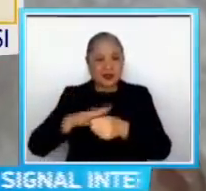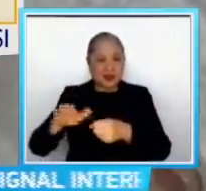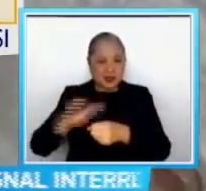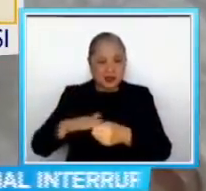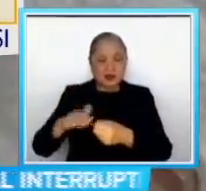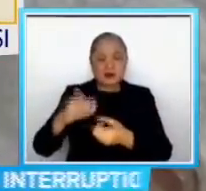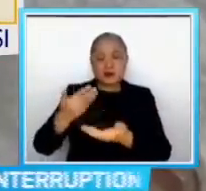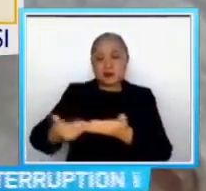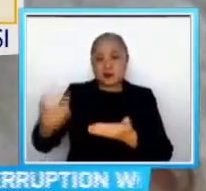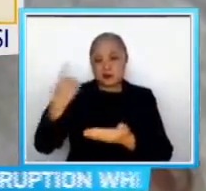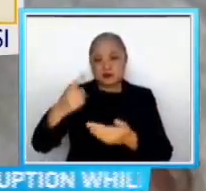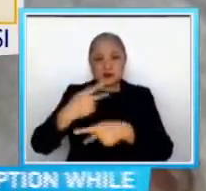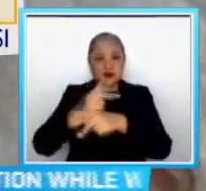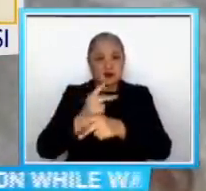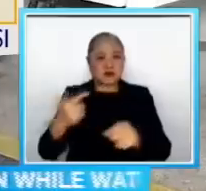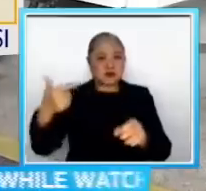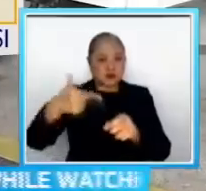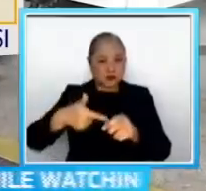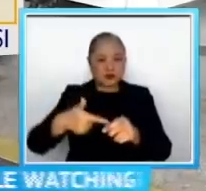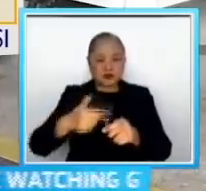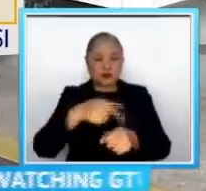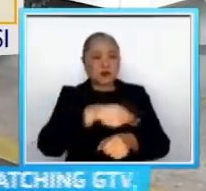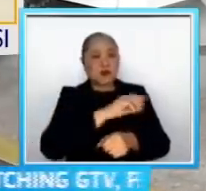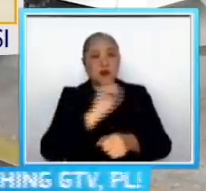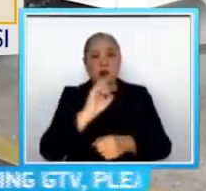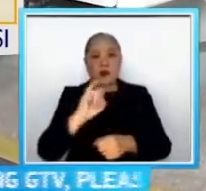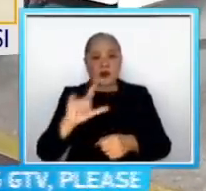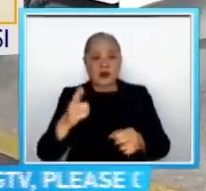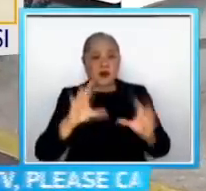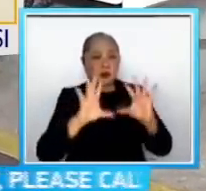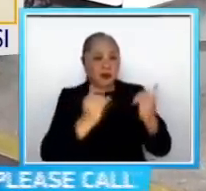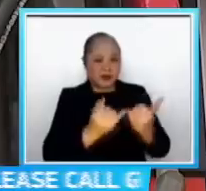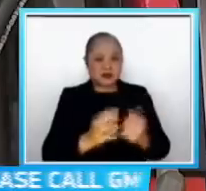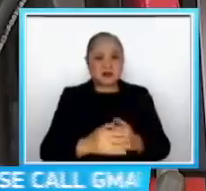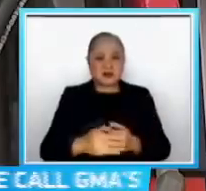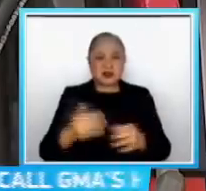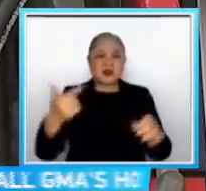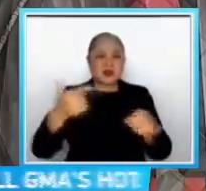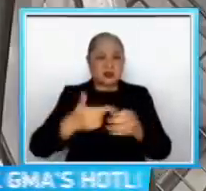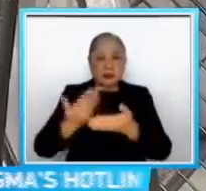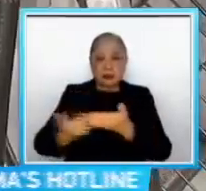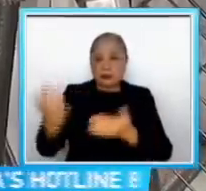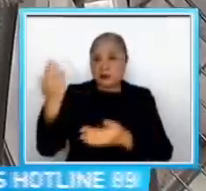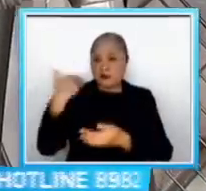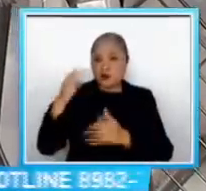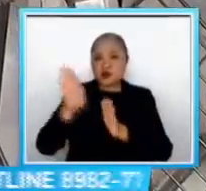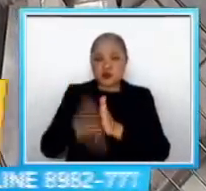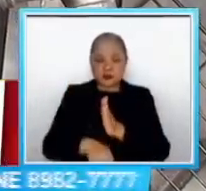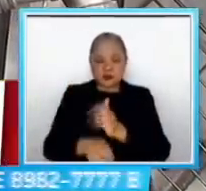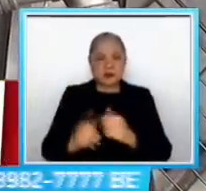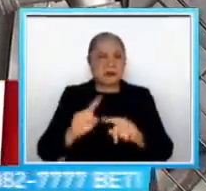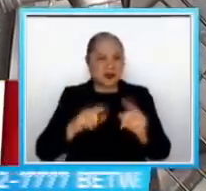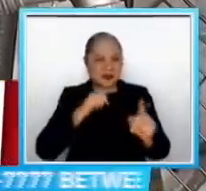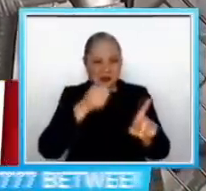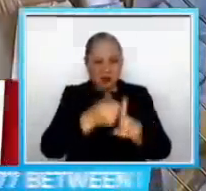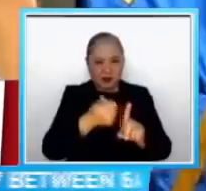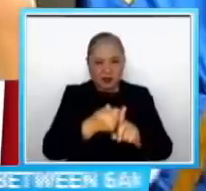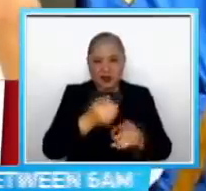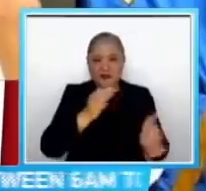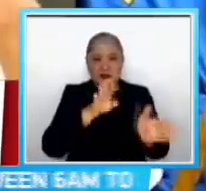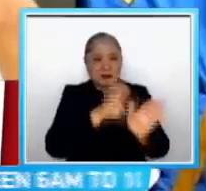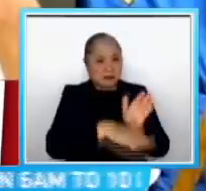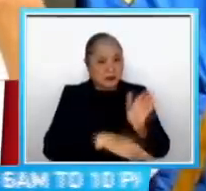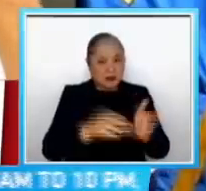mga produktong petrolyo ang oil companies Langis na nabili na sa mas murang halaga Pero hindi rao otomatikong mura rin itong ibibenta